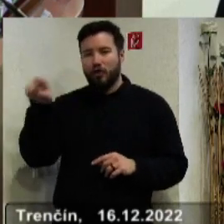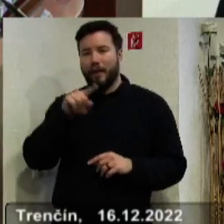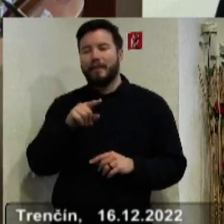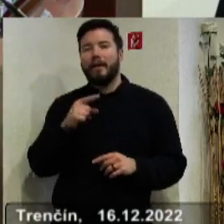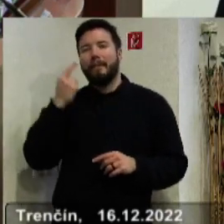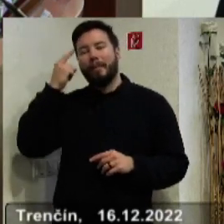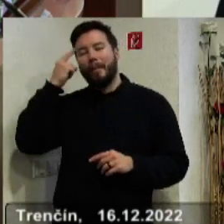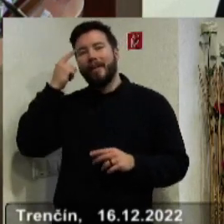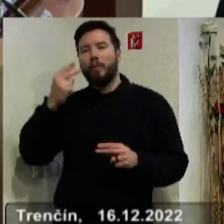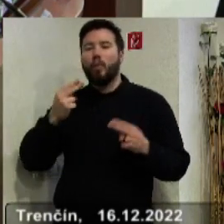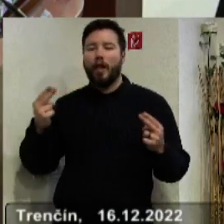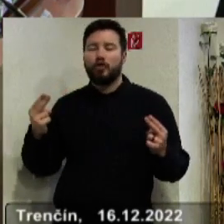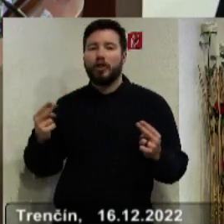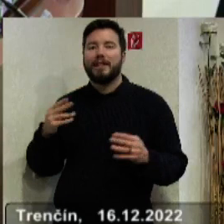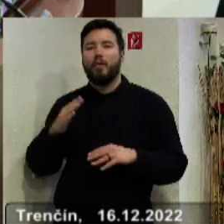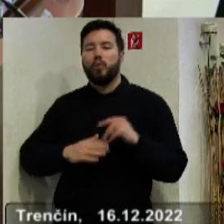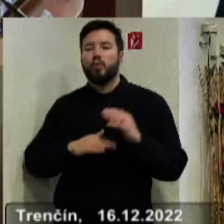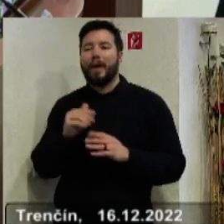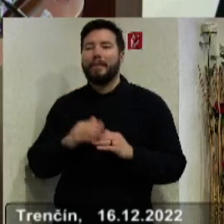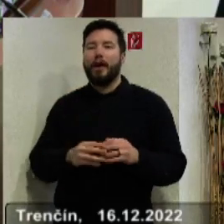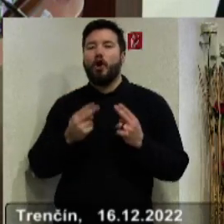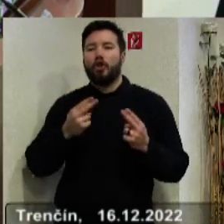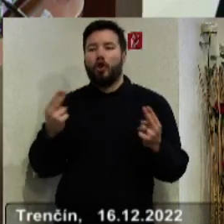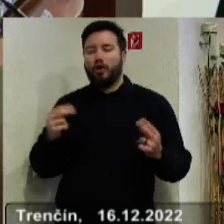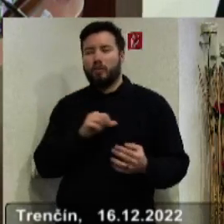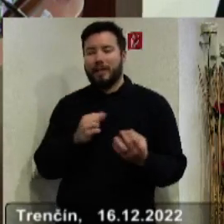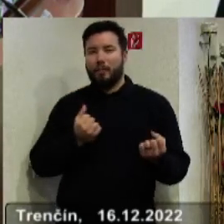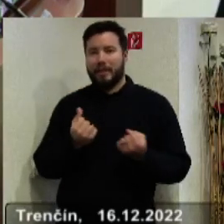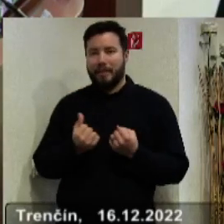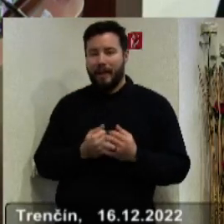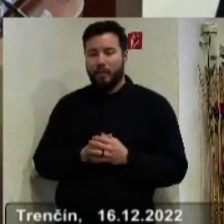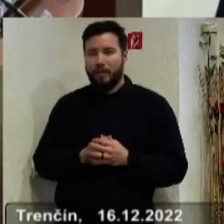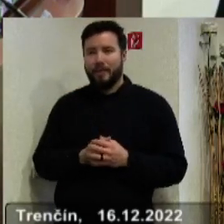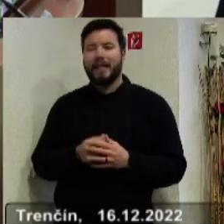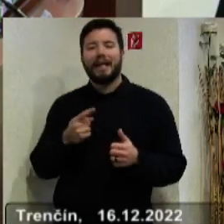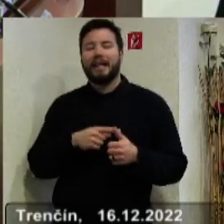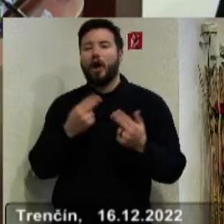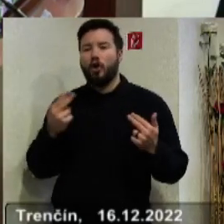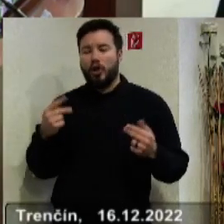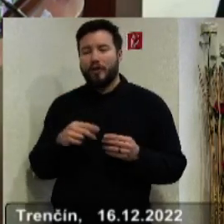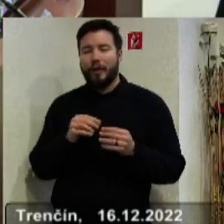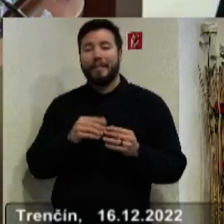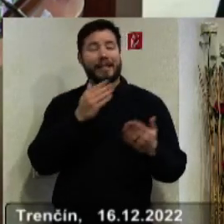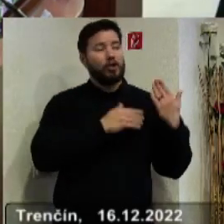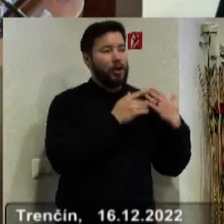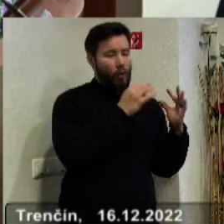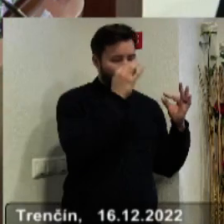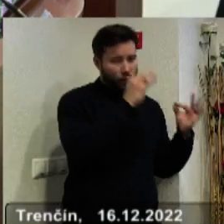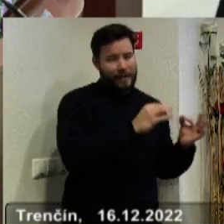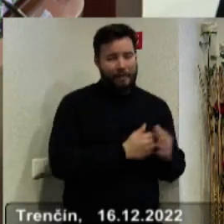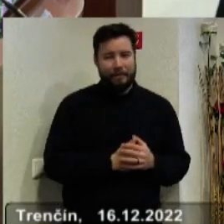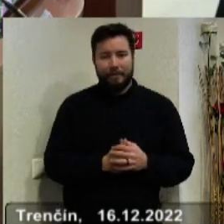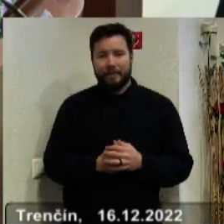dôležitosť toho, že budujeme hodnotovú samozprávu, pričom jedna z hodôc počíva aj v ústech histórií a k jej